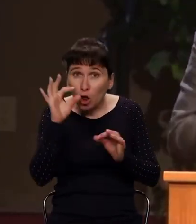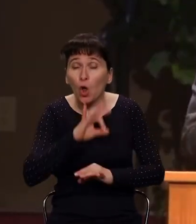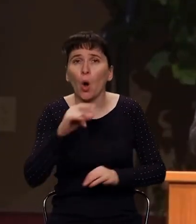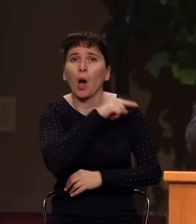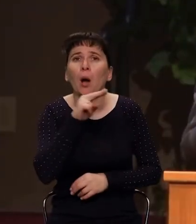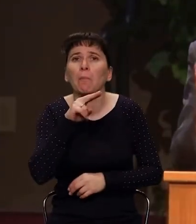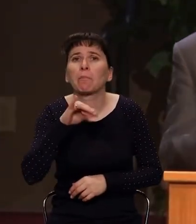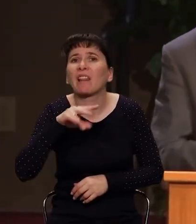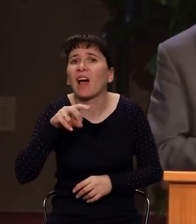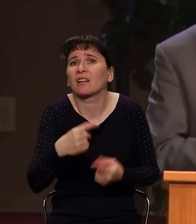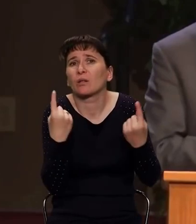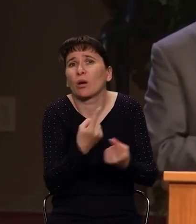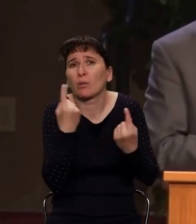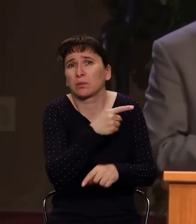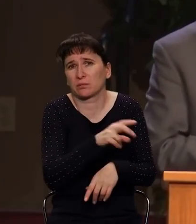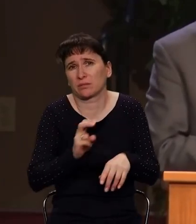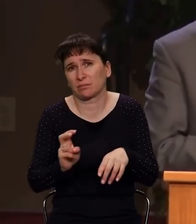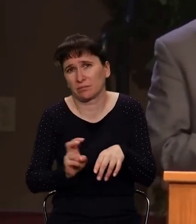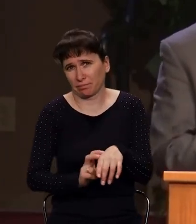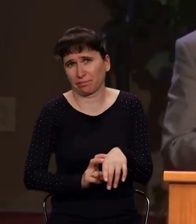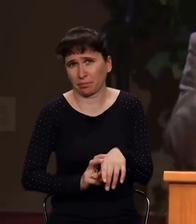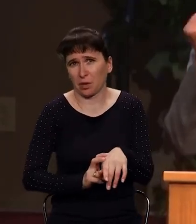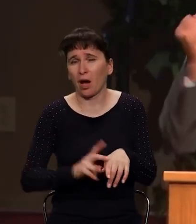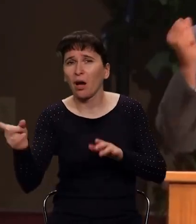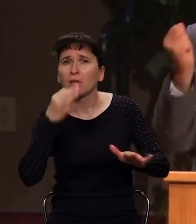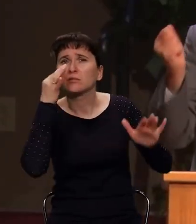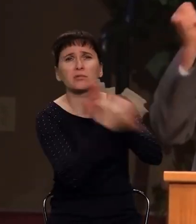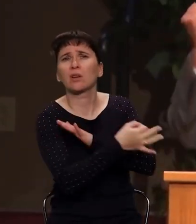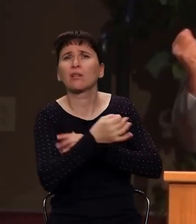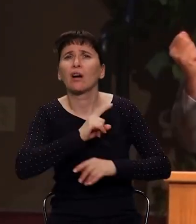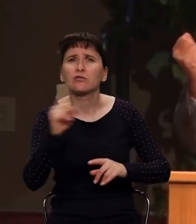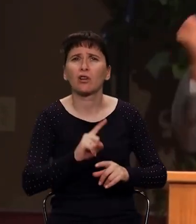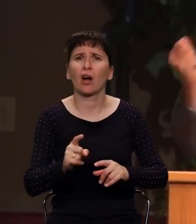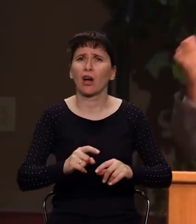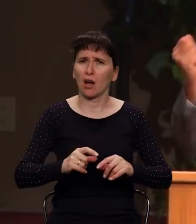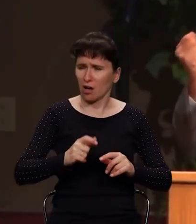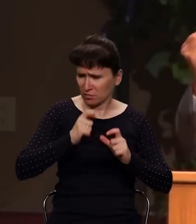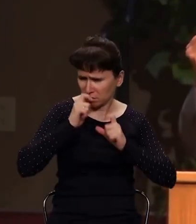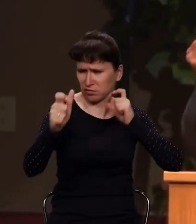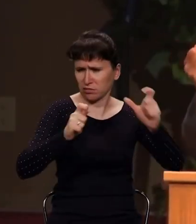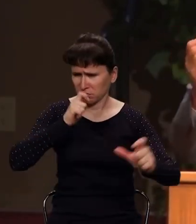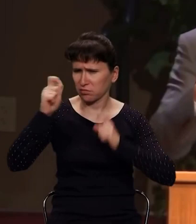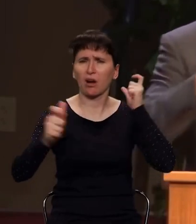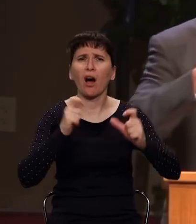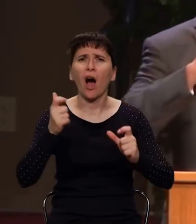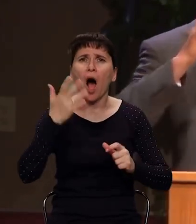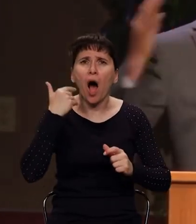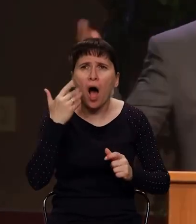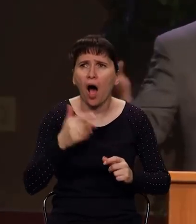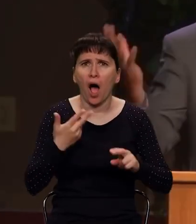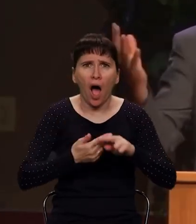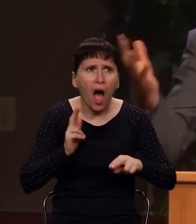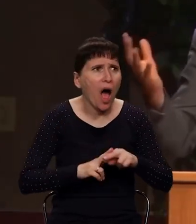себя, я нахожу, что он был обыкновенный трус. Потому что они орали, кричали, сильно очень. И Пилат, когда